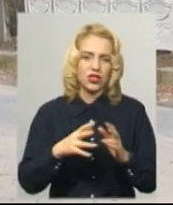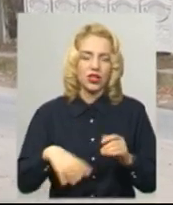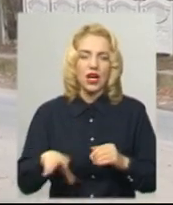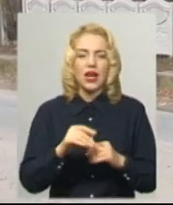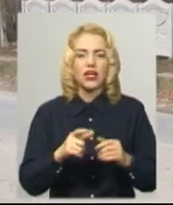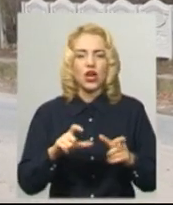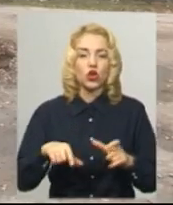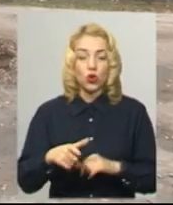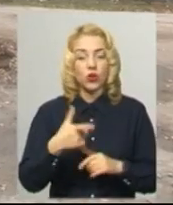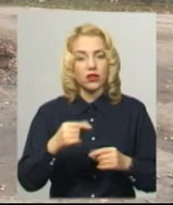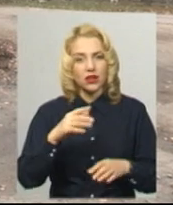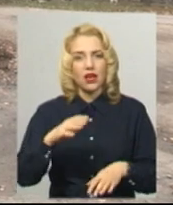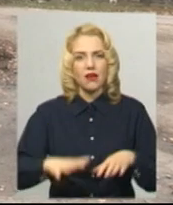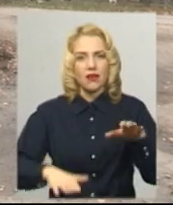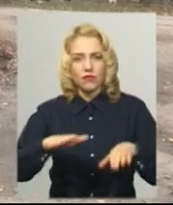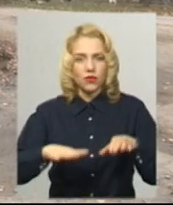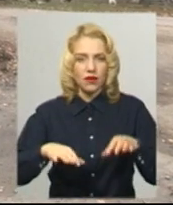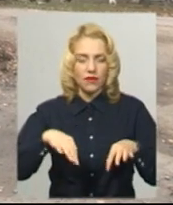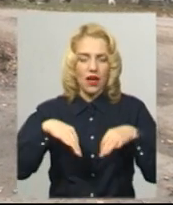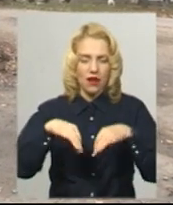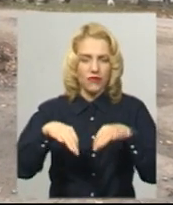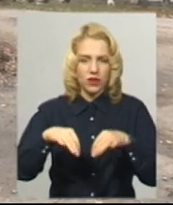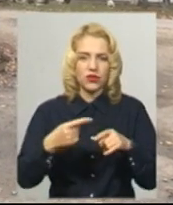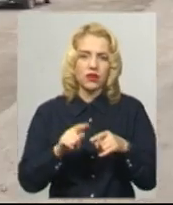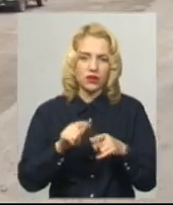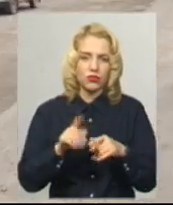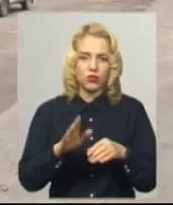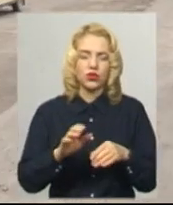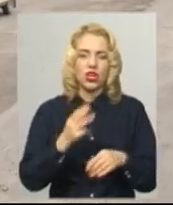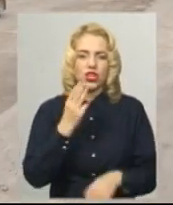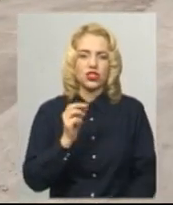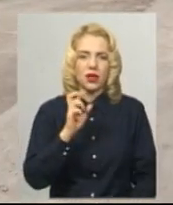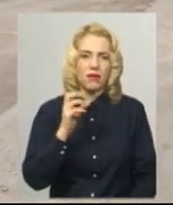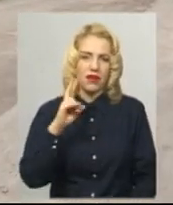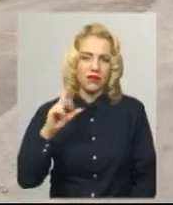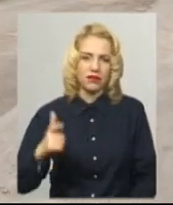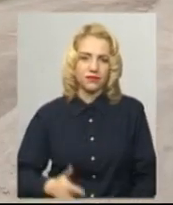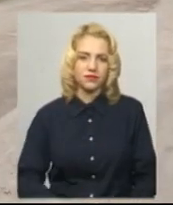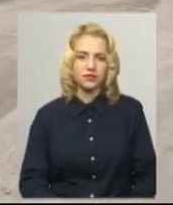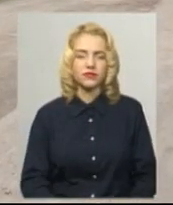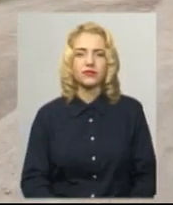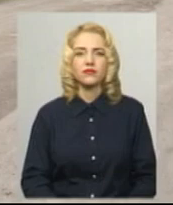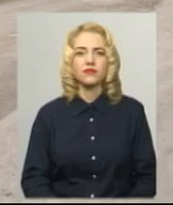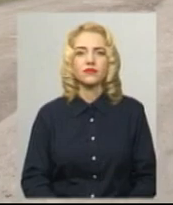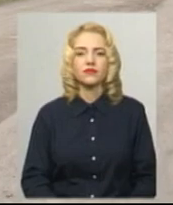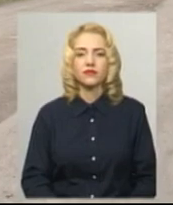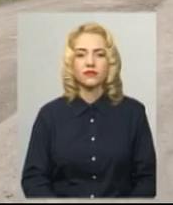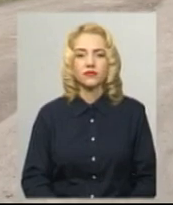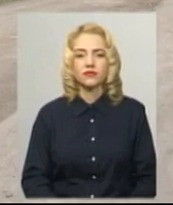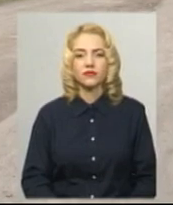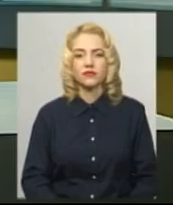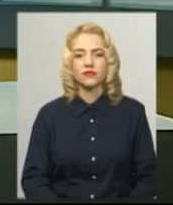пунктів, де курсують багатотонні вантажівки, частково асфальтують чи висипають щебенем. Світлана Поробок, Іван Мовчан. Новини на Суспільному. Хмельниччина.